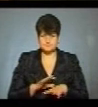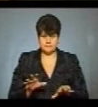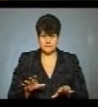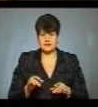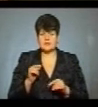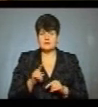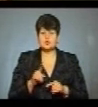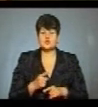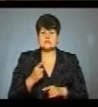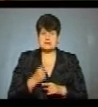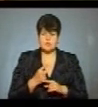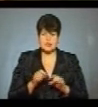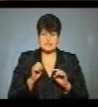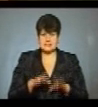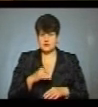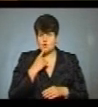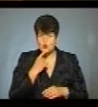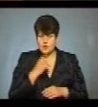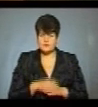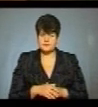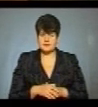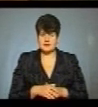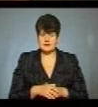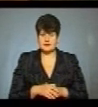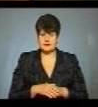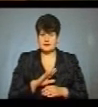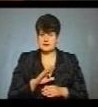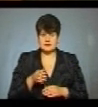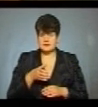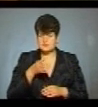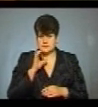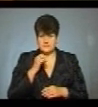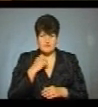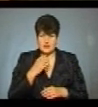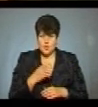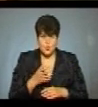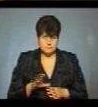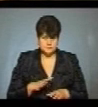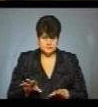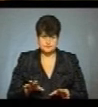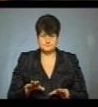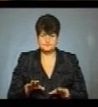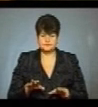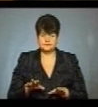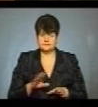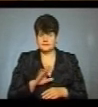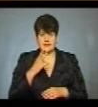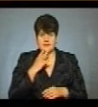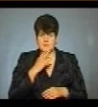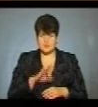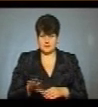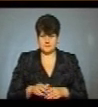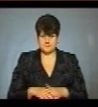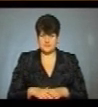що забороняють дачу крові, а не вживали, перед цим алкоголь, не палили.